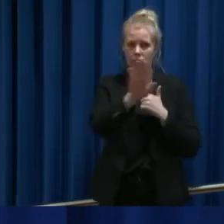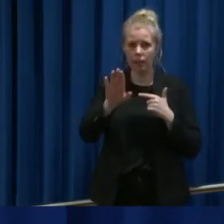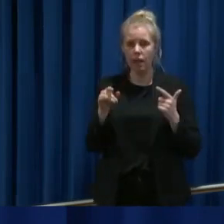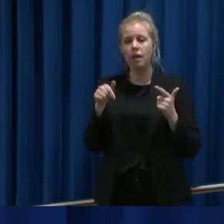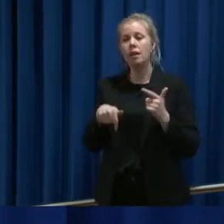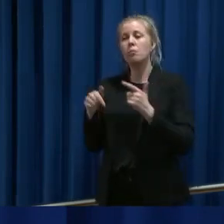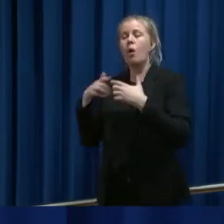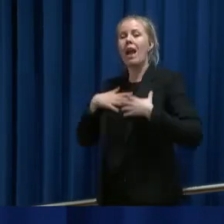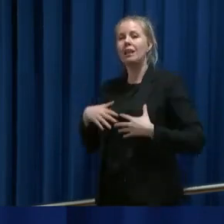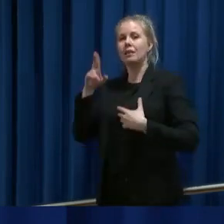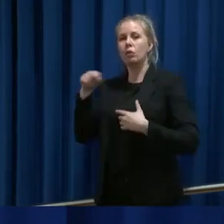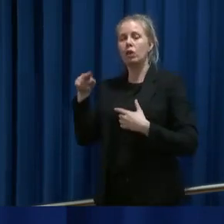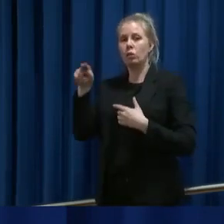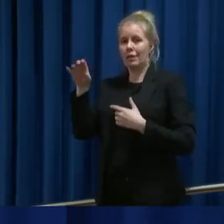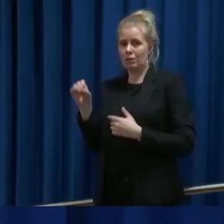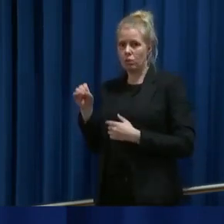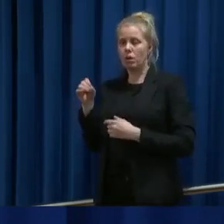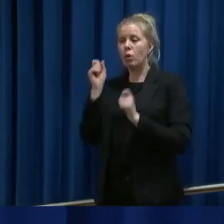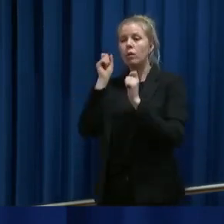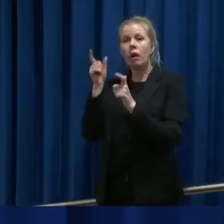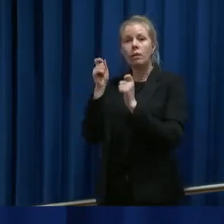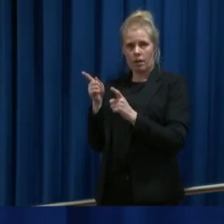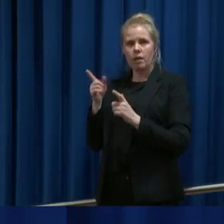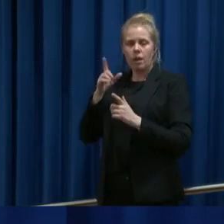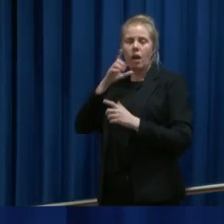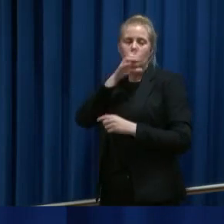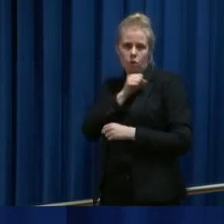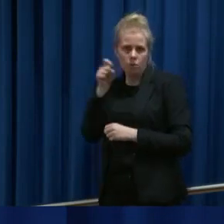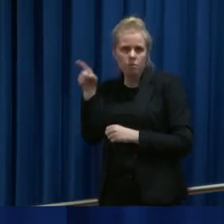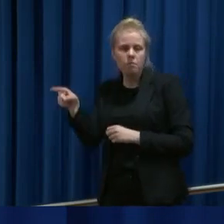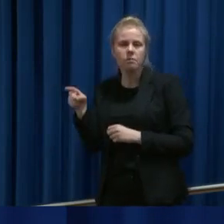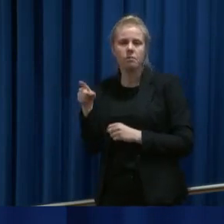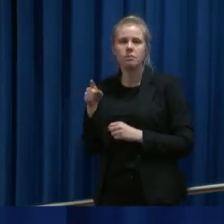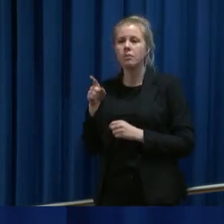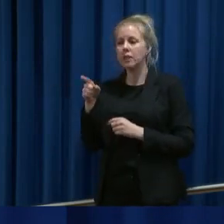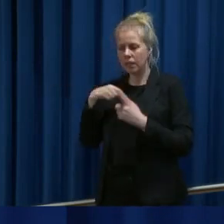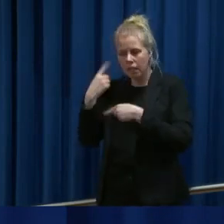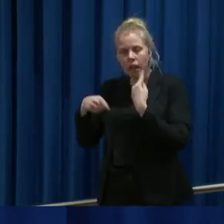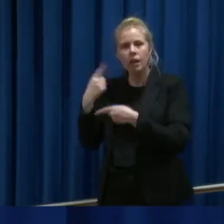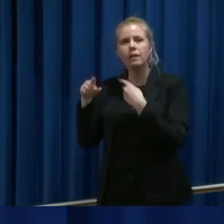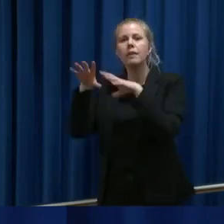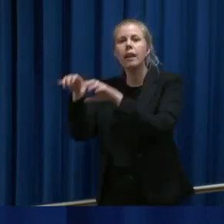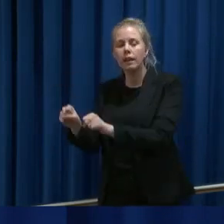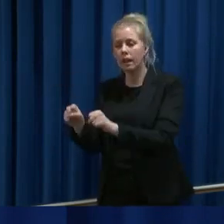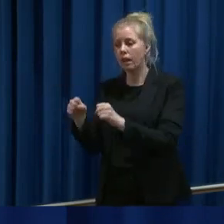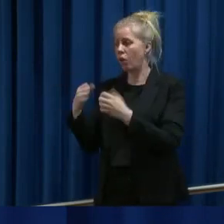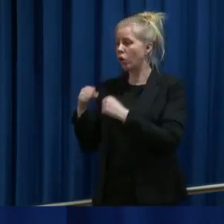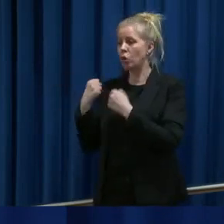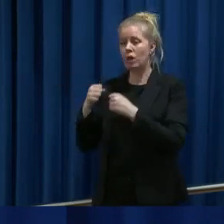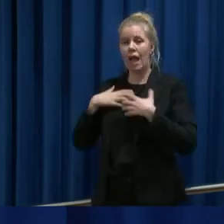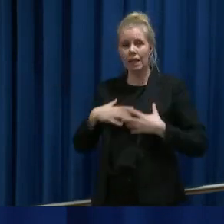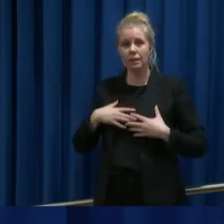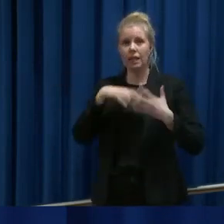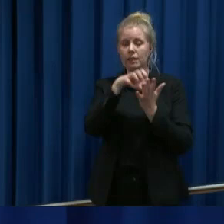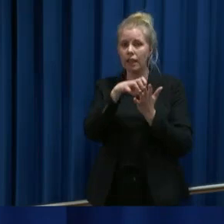.no Dataene som vil være anonyme vil bli gjort løpende tilgjengelig for bruk av aktører i helsesektoren